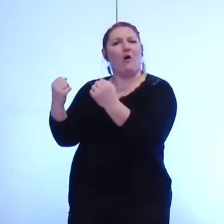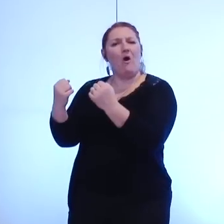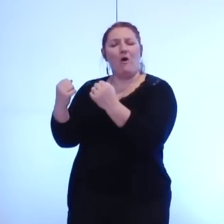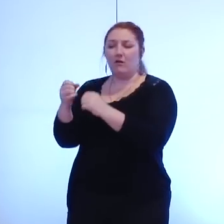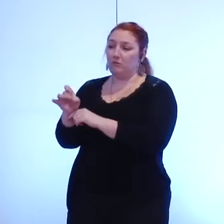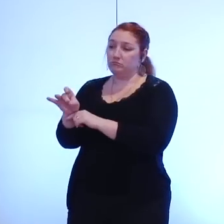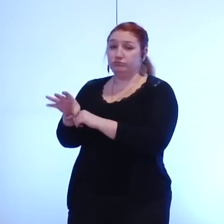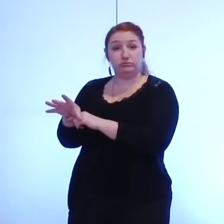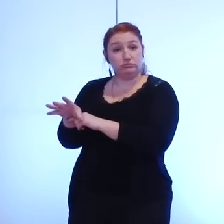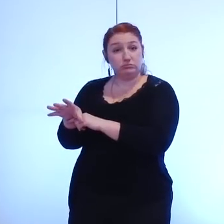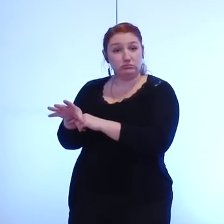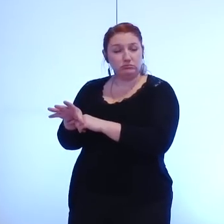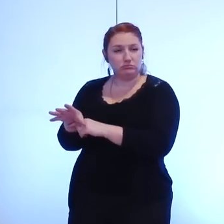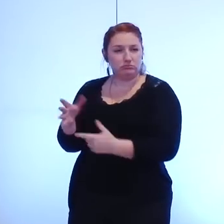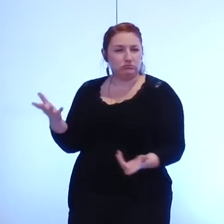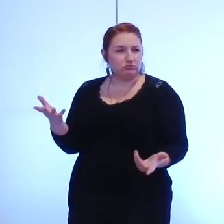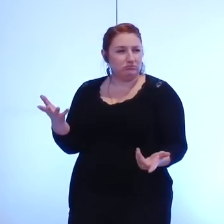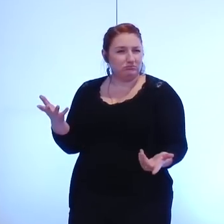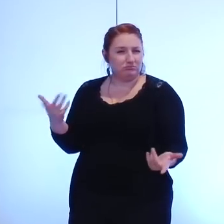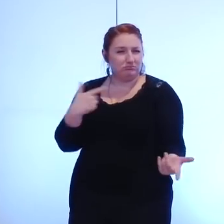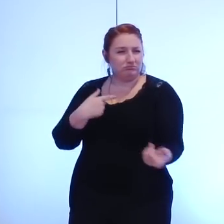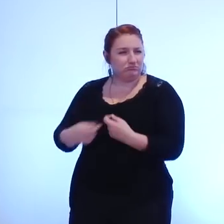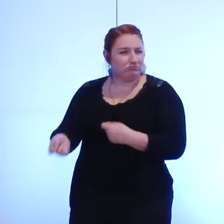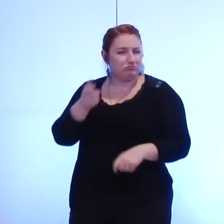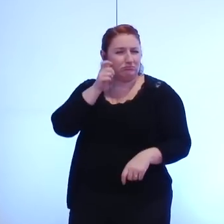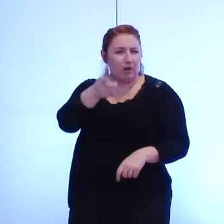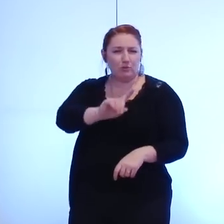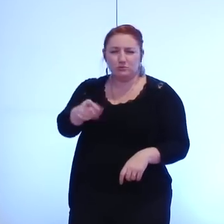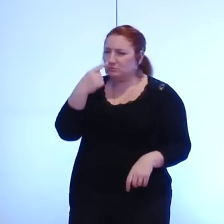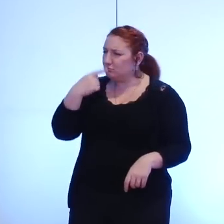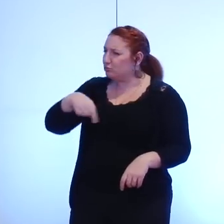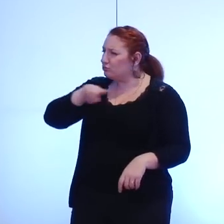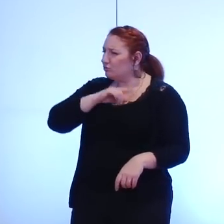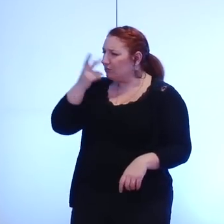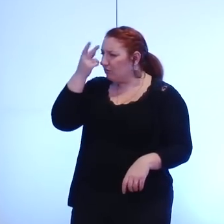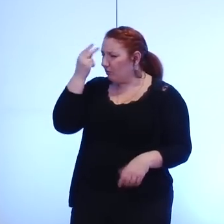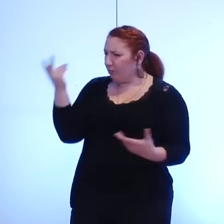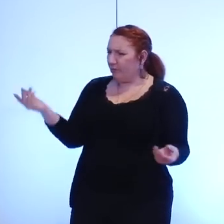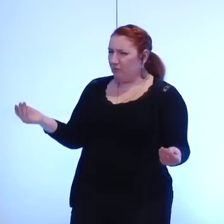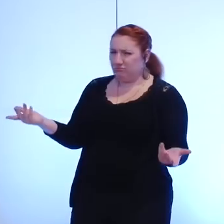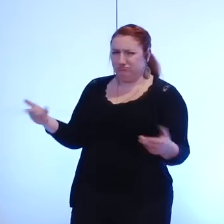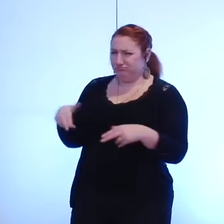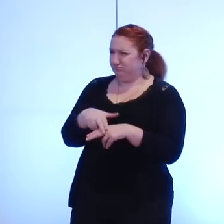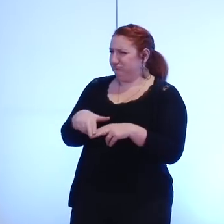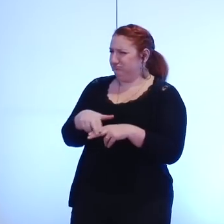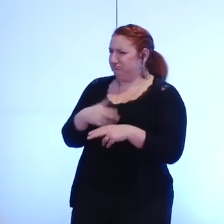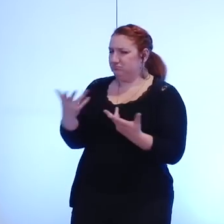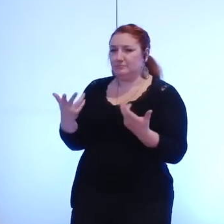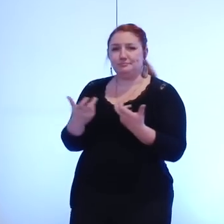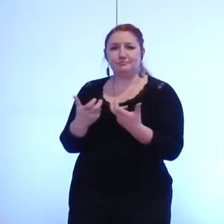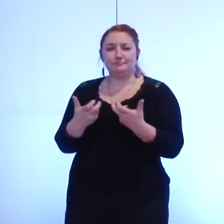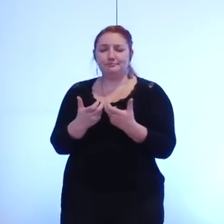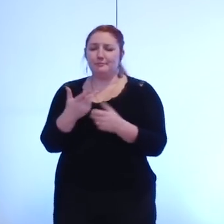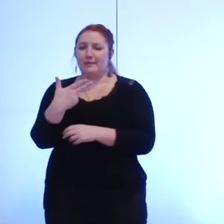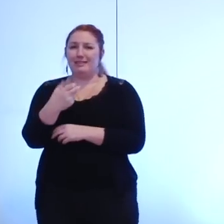est pour notre part une incompréhension totale et nano 2017 par exemple s